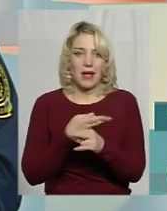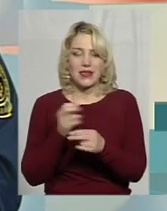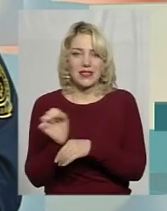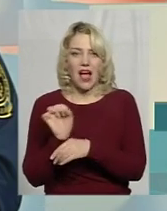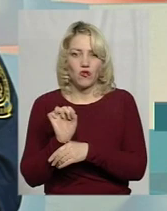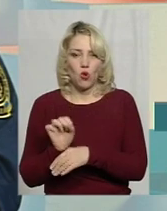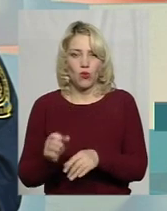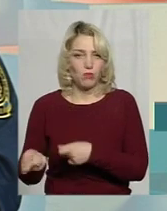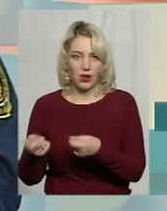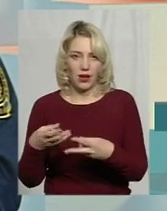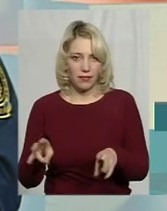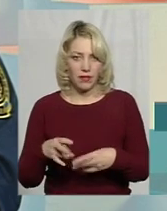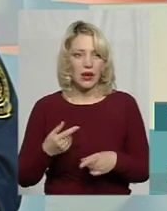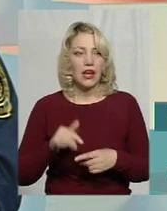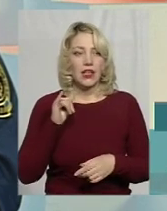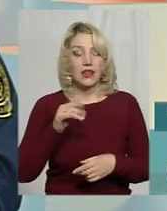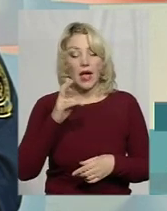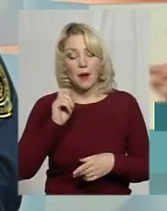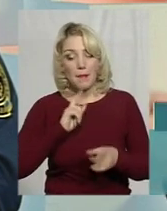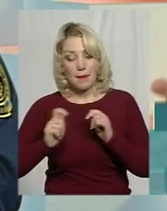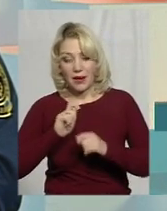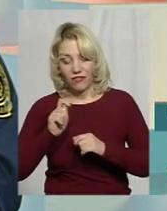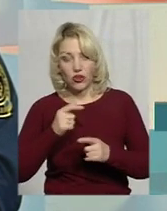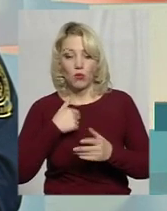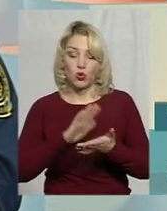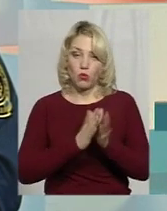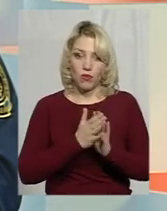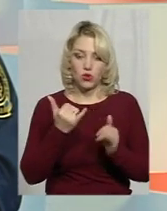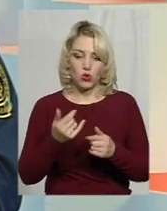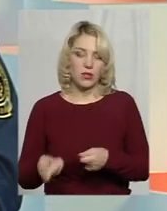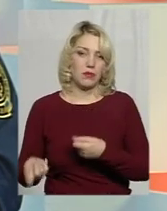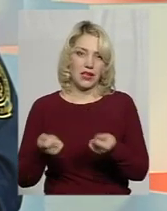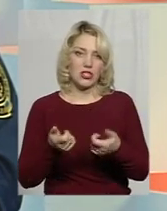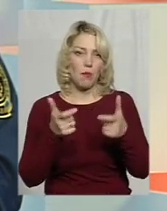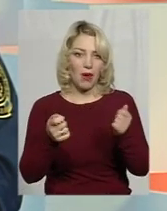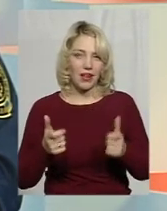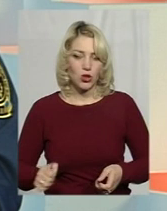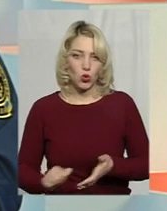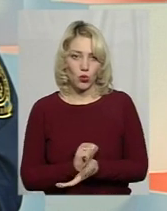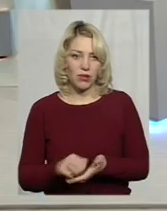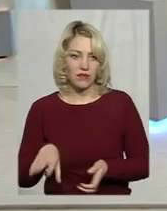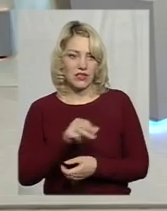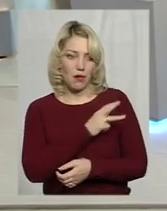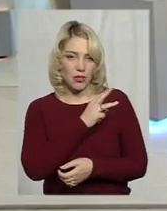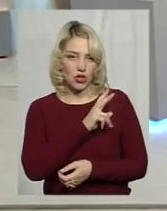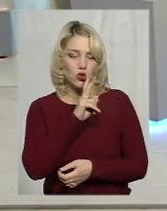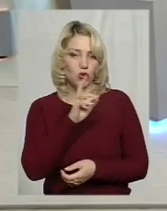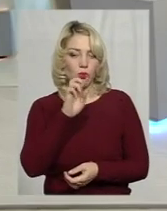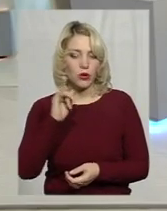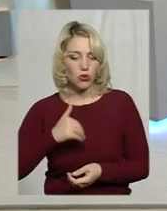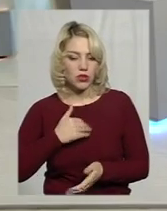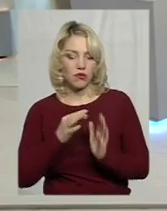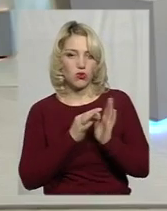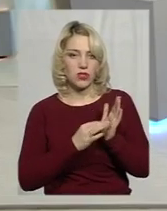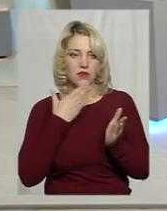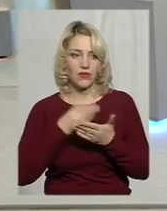так і зробили. Ми вчора на брифінгу домовилися, сьогодні ми занесли пакет документів. Всі бажаючі, які хотіли оцінити